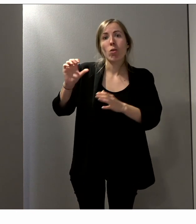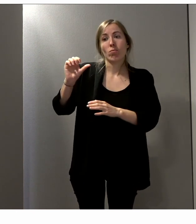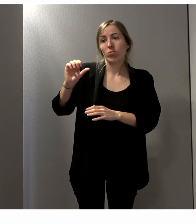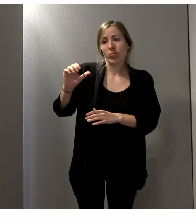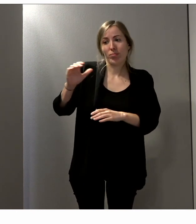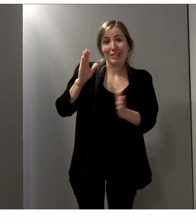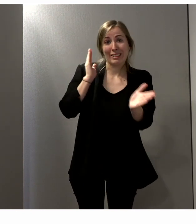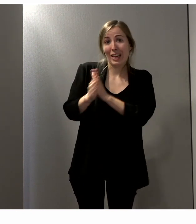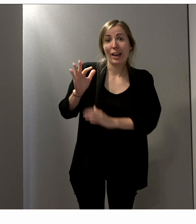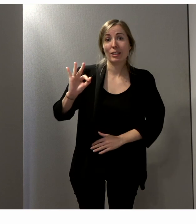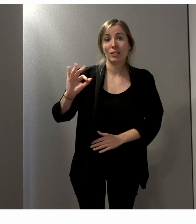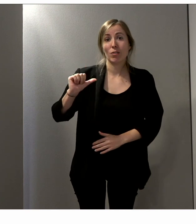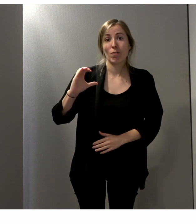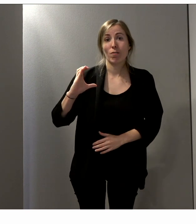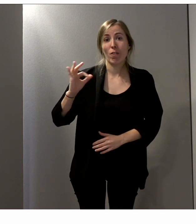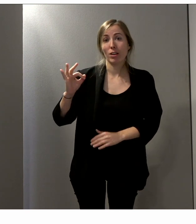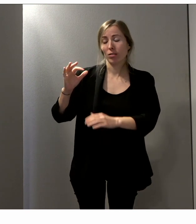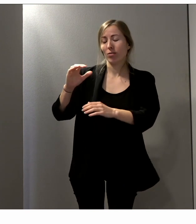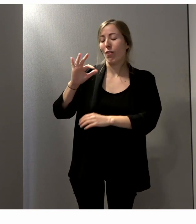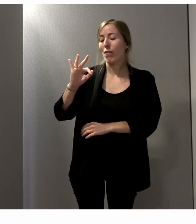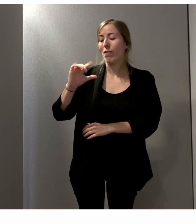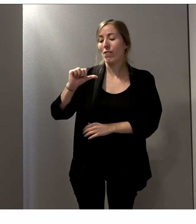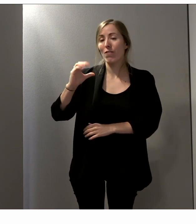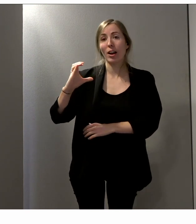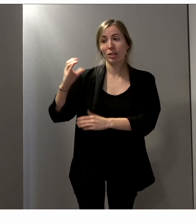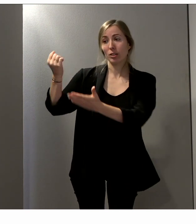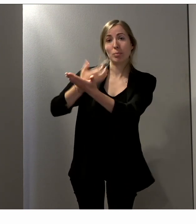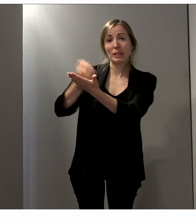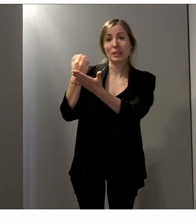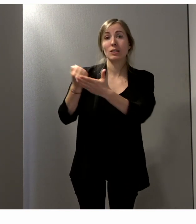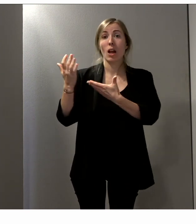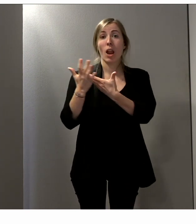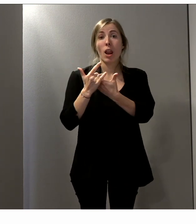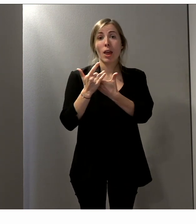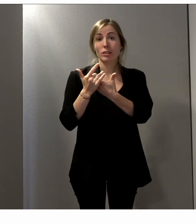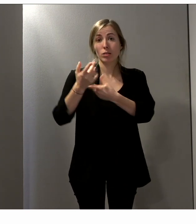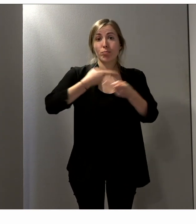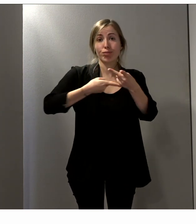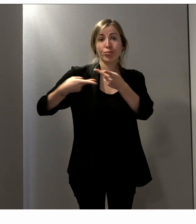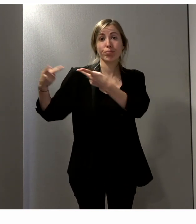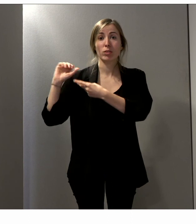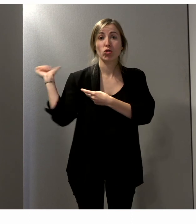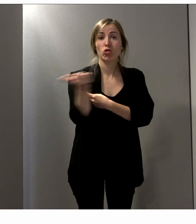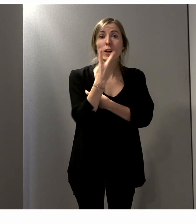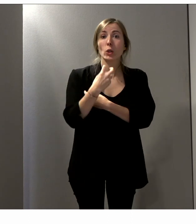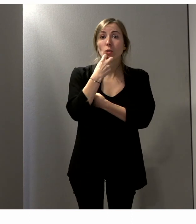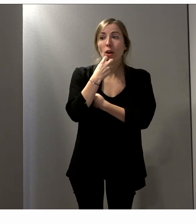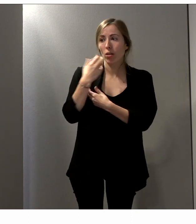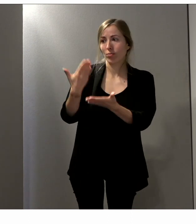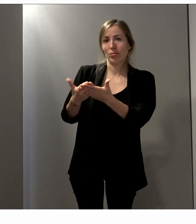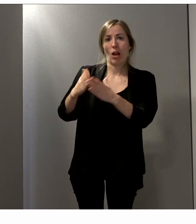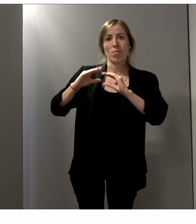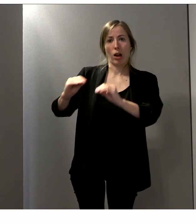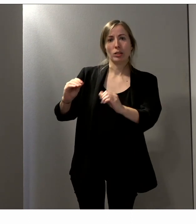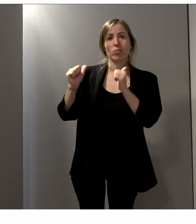facile à lire et à comprendre et déposée dans les boîtes à lettres des citoyens directement. Donc ça, ça a été un très bon exemple de